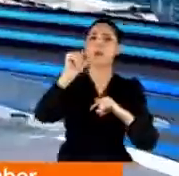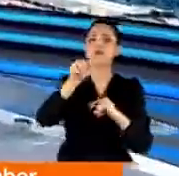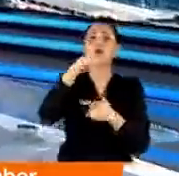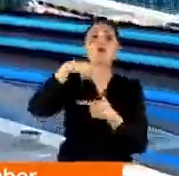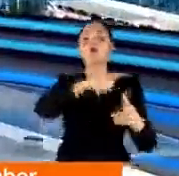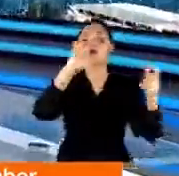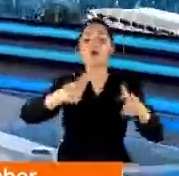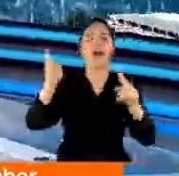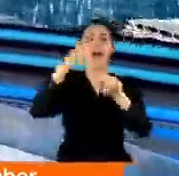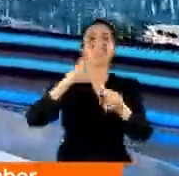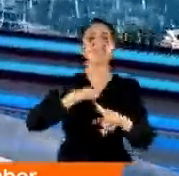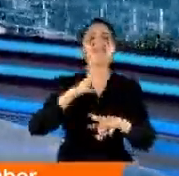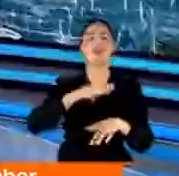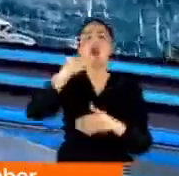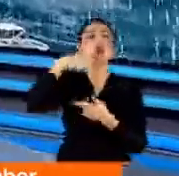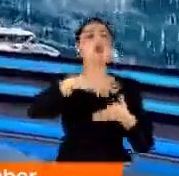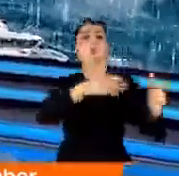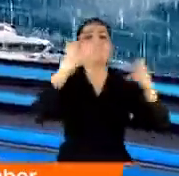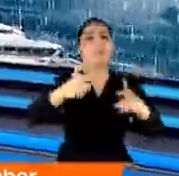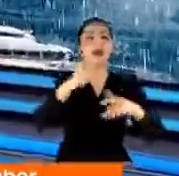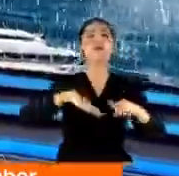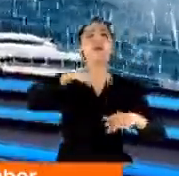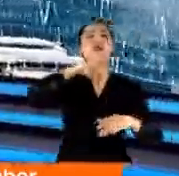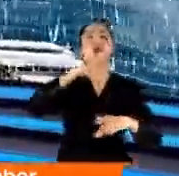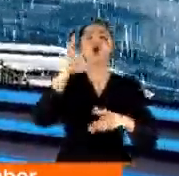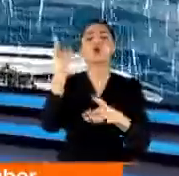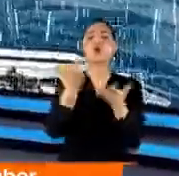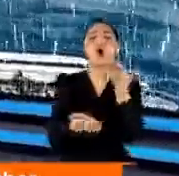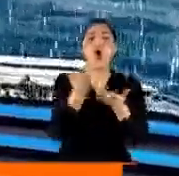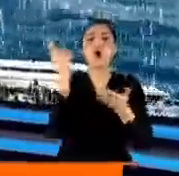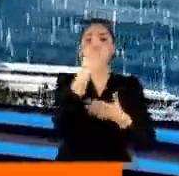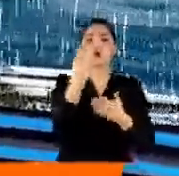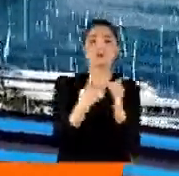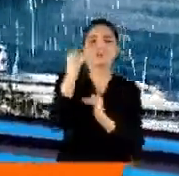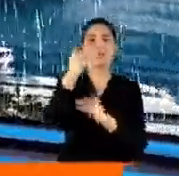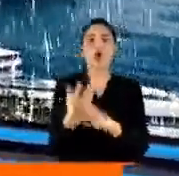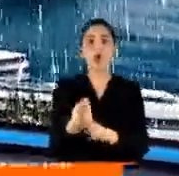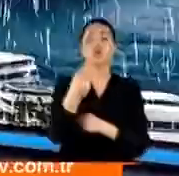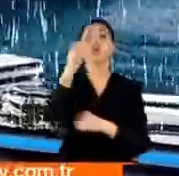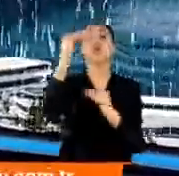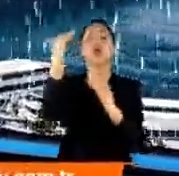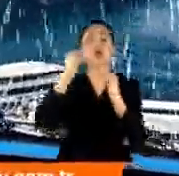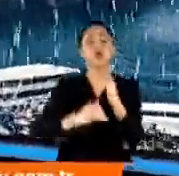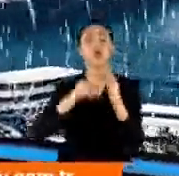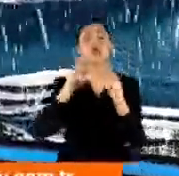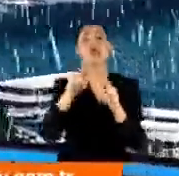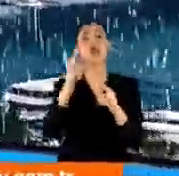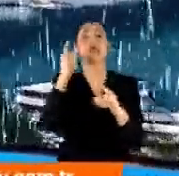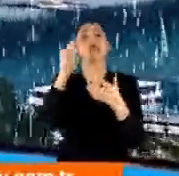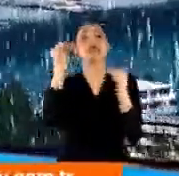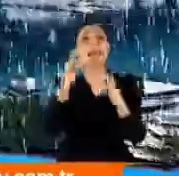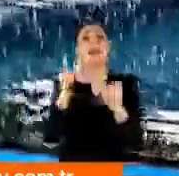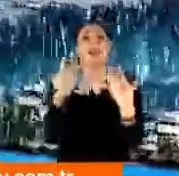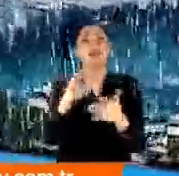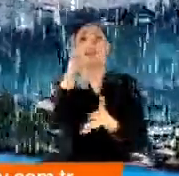barajlara olumlu yansıdı. Barajlardaki doluluk oranı %2'ye yakın yükseldi. Yeterli mi? Elbette değil. Çok düşük bir oran gibi gelebilir. Ama